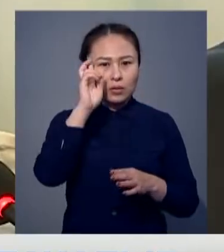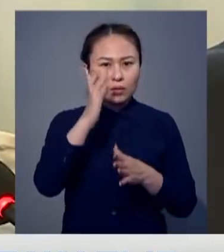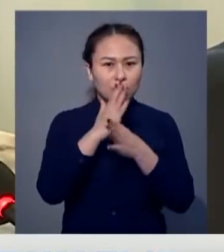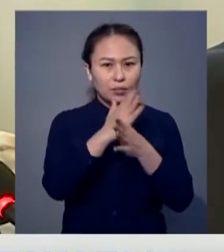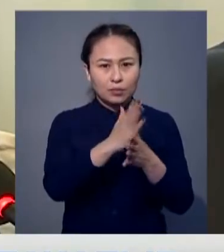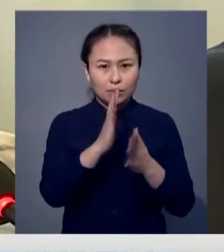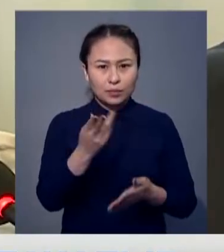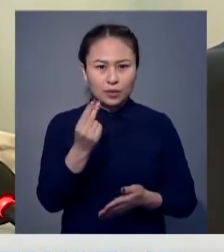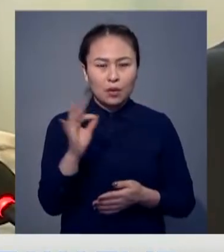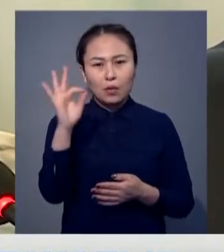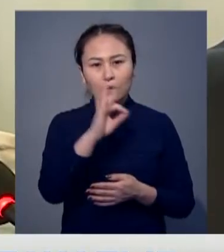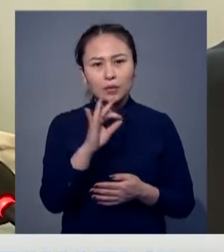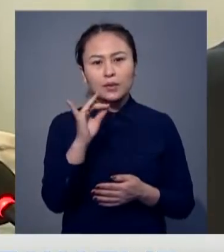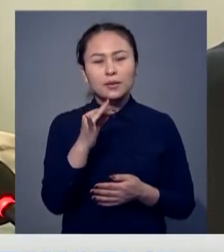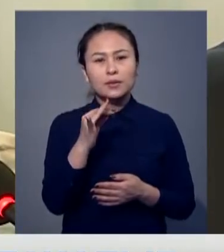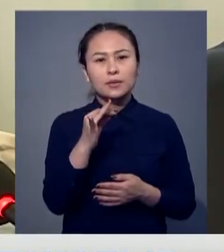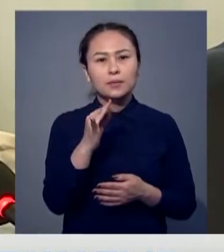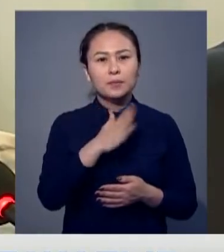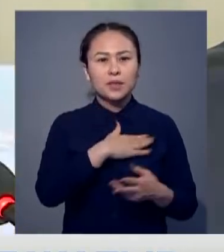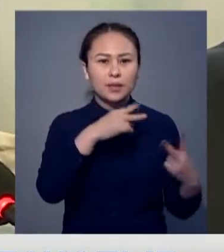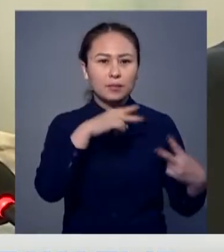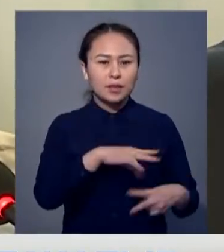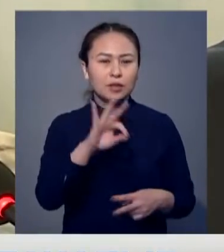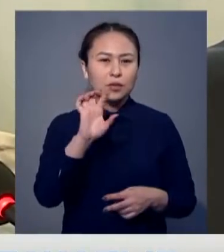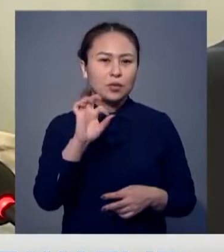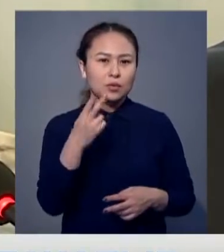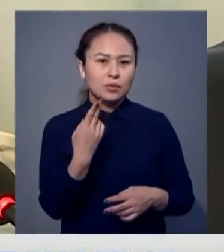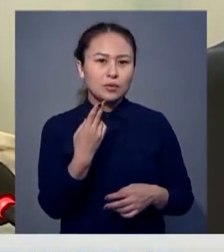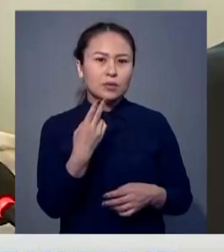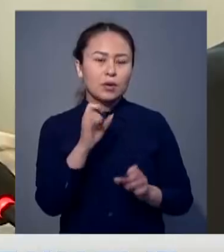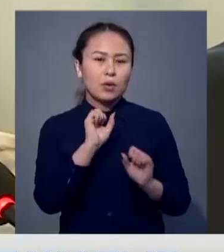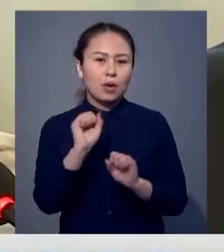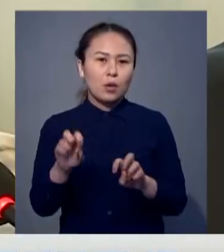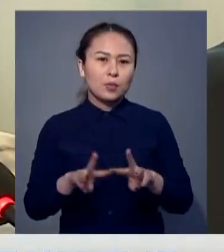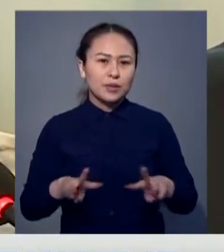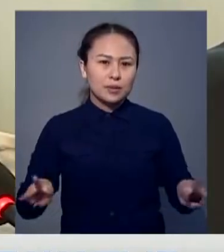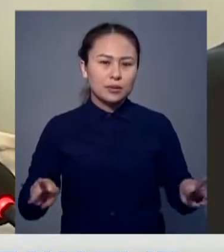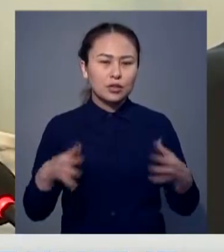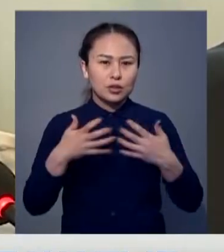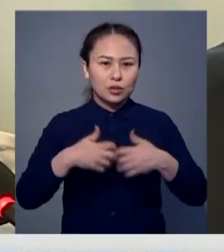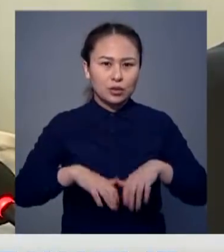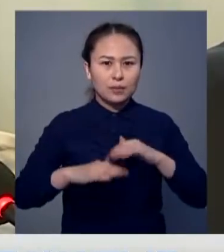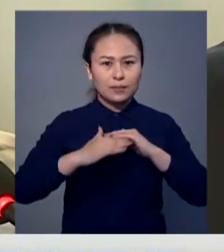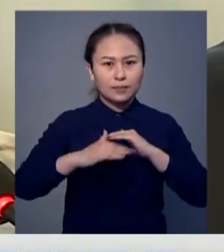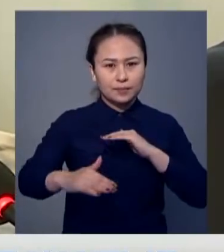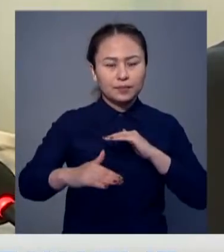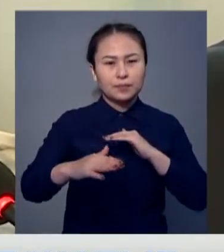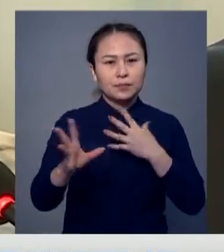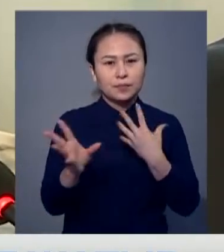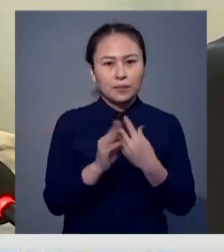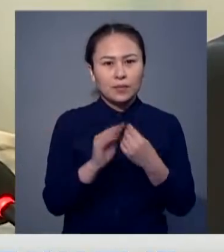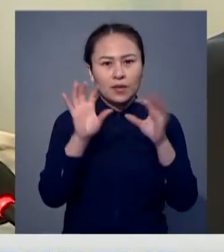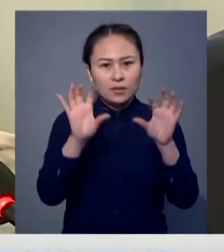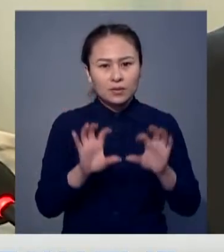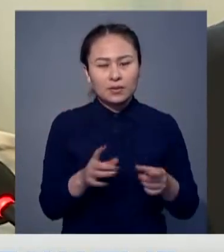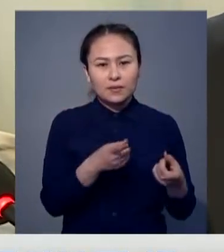болады. Қазір оны біздің еңбек және әлеметтік қорғау министерлігі жергілікті әкімшілік бөнен қарайды. Занға